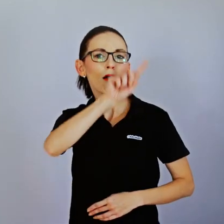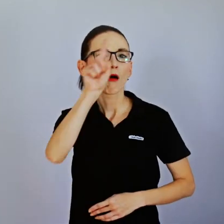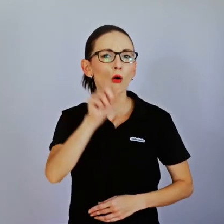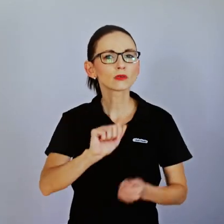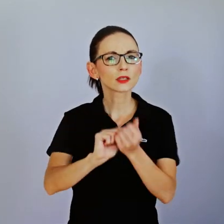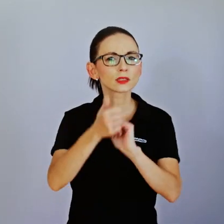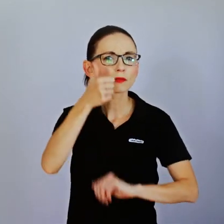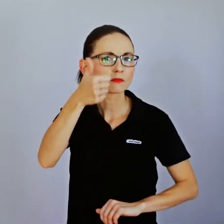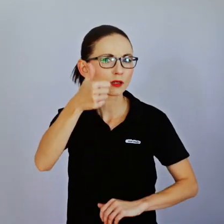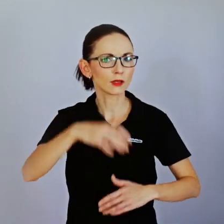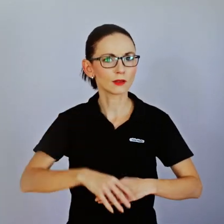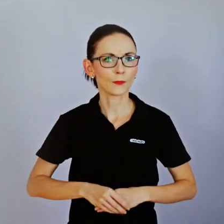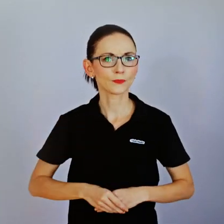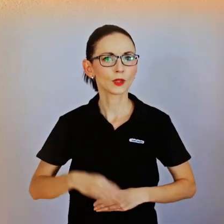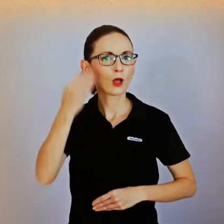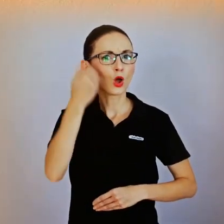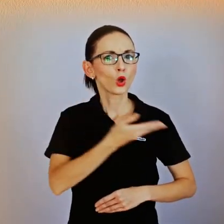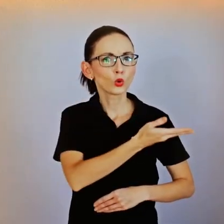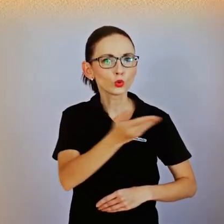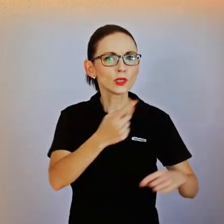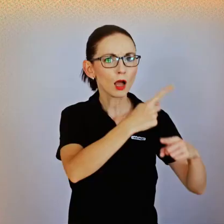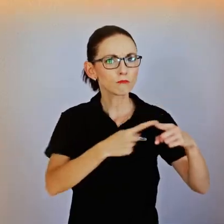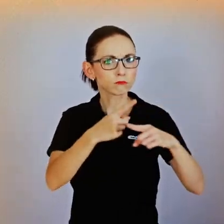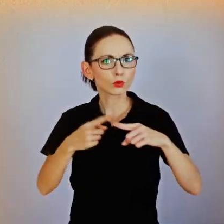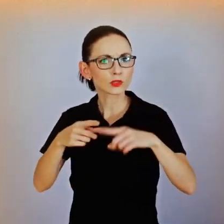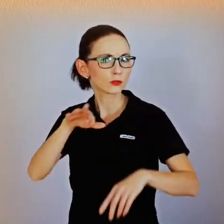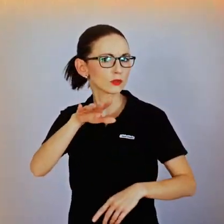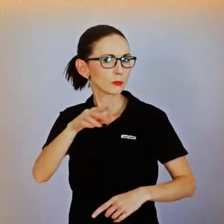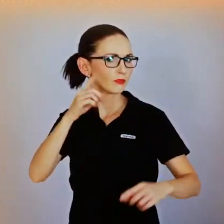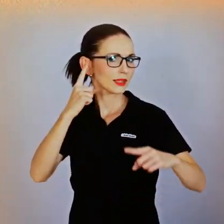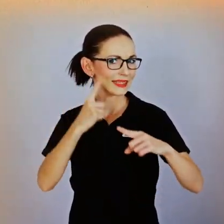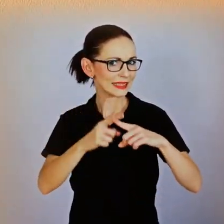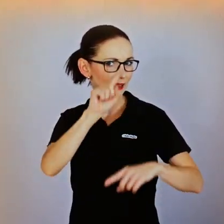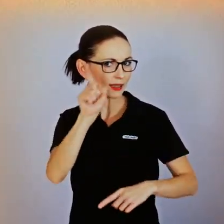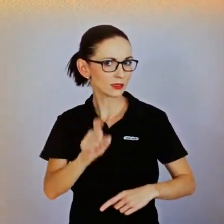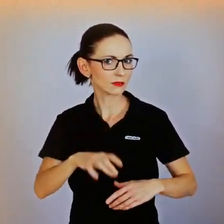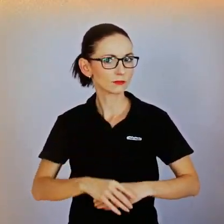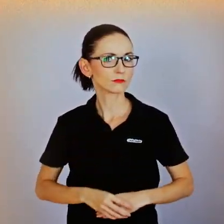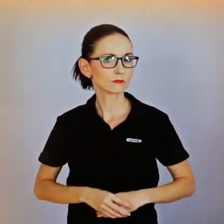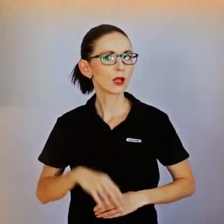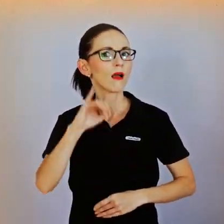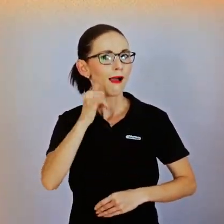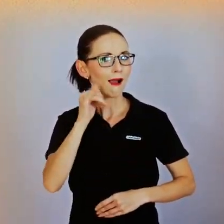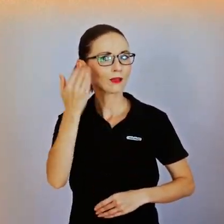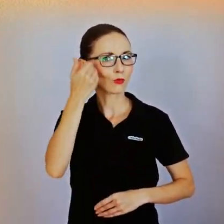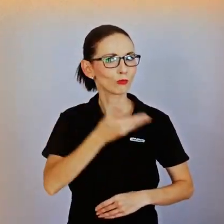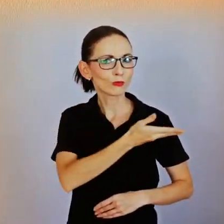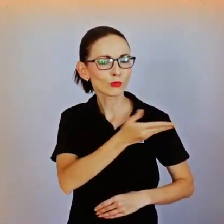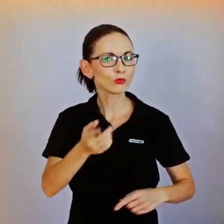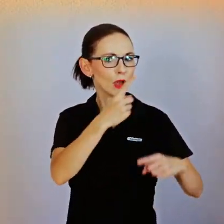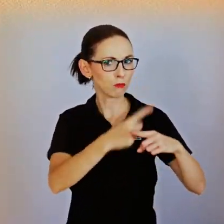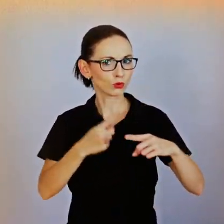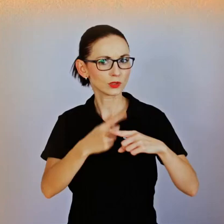Začněme rovno prvou otázkou. Áno, ľudia s handicapom můžu mať sex. To, že má někto